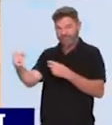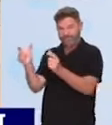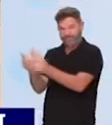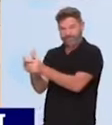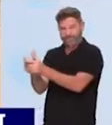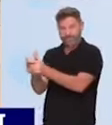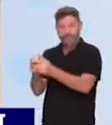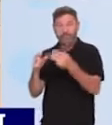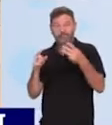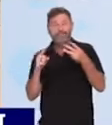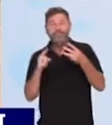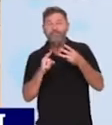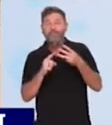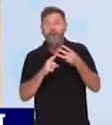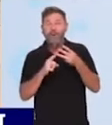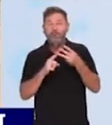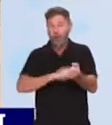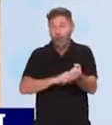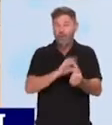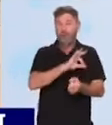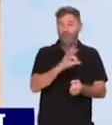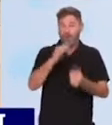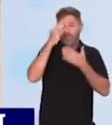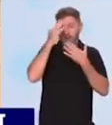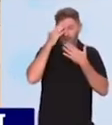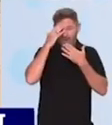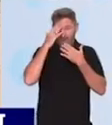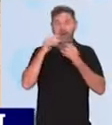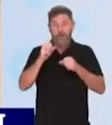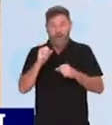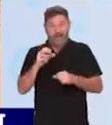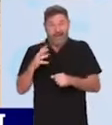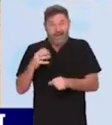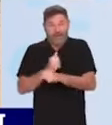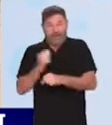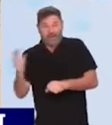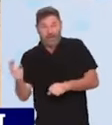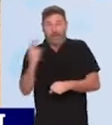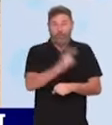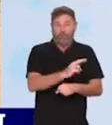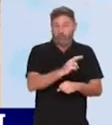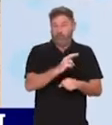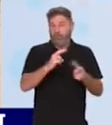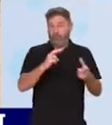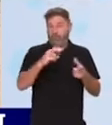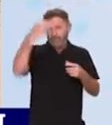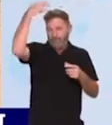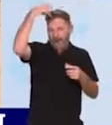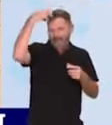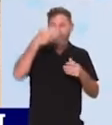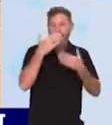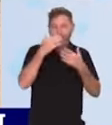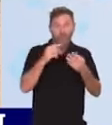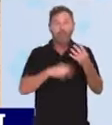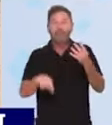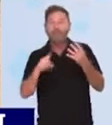rescapé qui est franco-marocain qui a pu revenir du côté de la marine marocaine, et vous avez un ressortissant